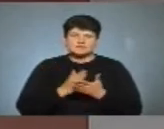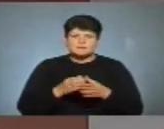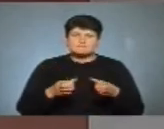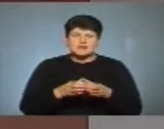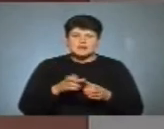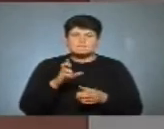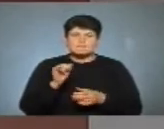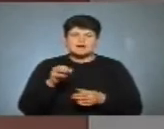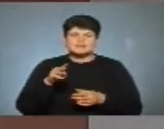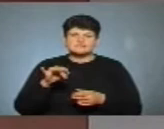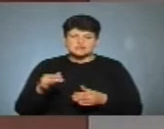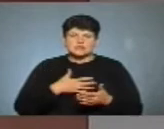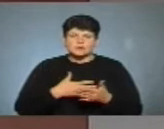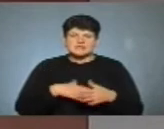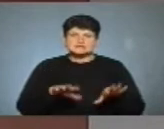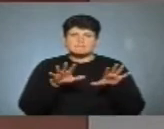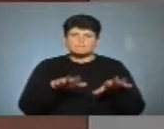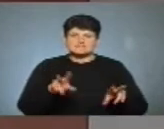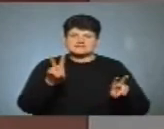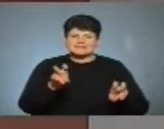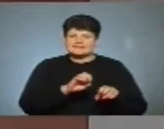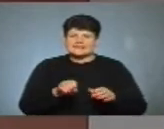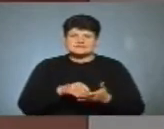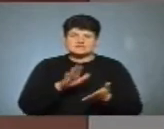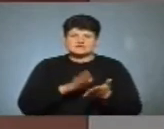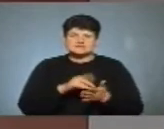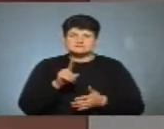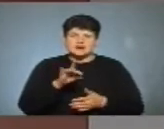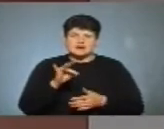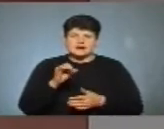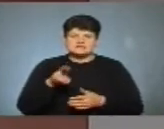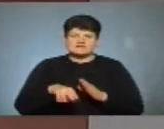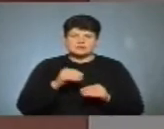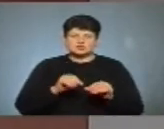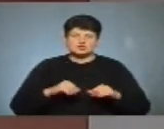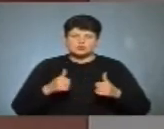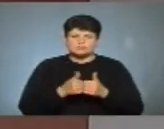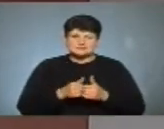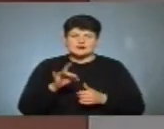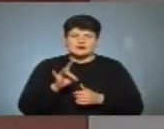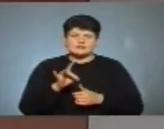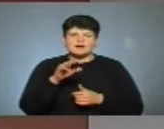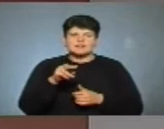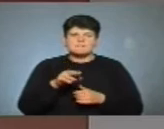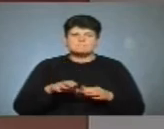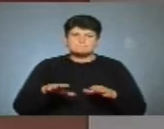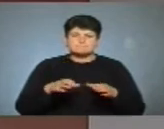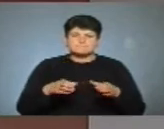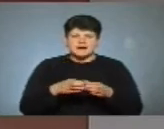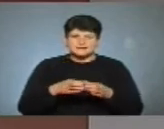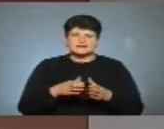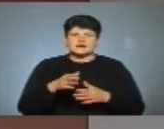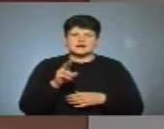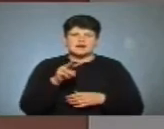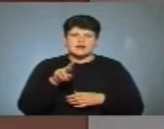«Батьківщина» та громадянська позиція, яку не зареєструвала Збораська виборча комісія, радикальну партію «Ляшка» не зареєструвала Шумська